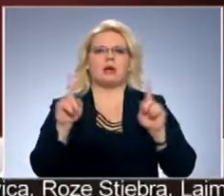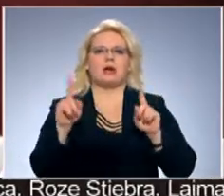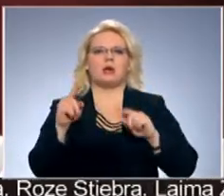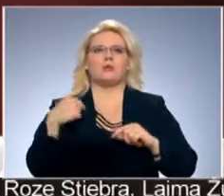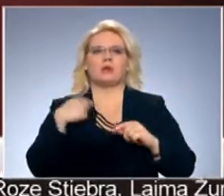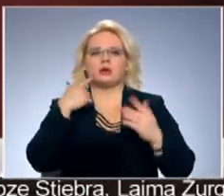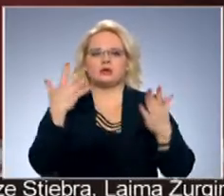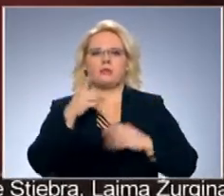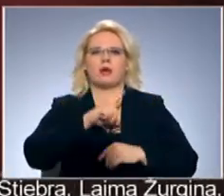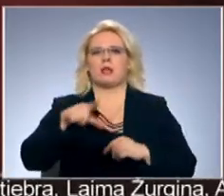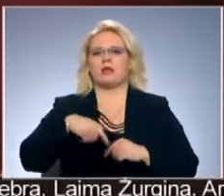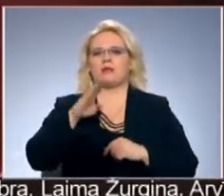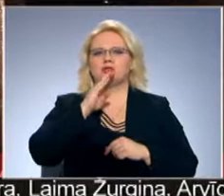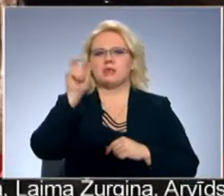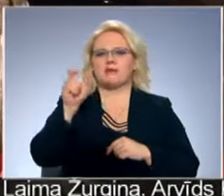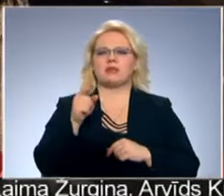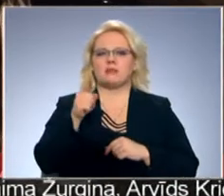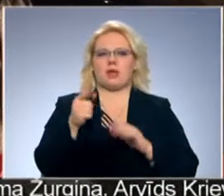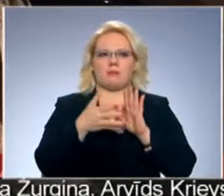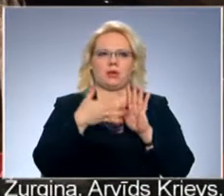Es domāju, ka latviešu sievietēm tā pietrūkst.